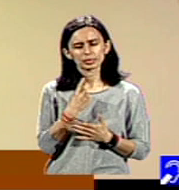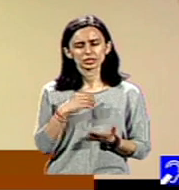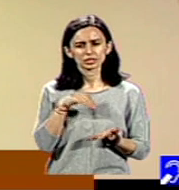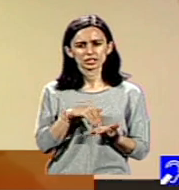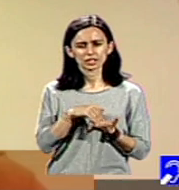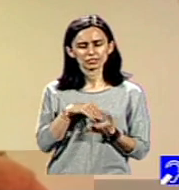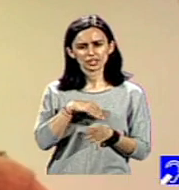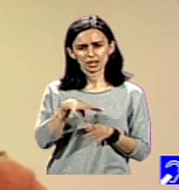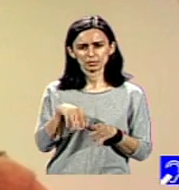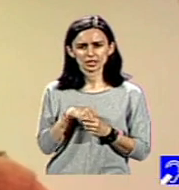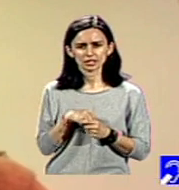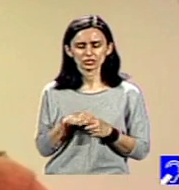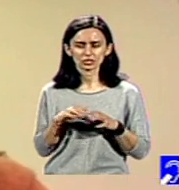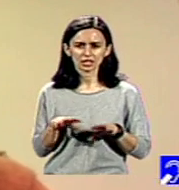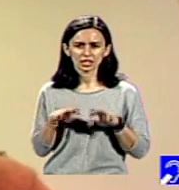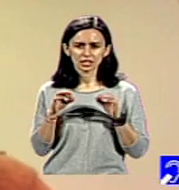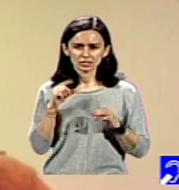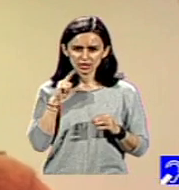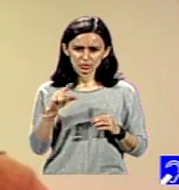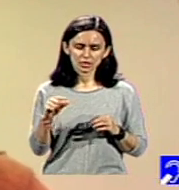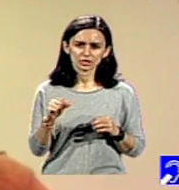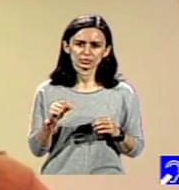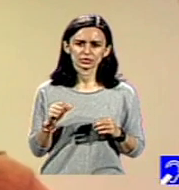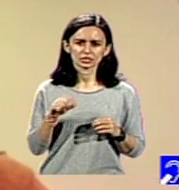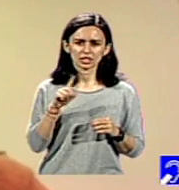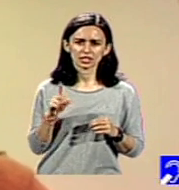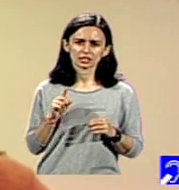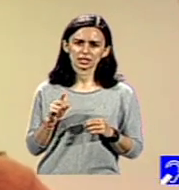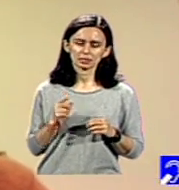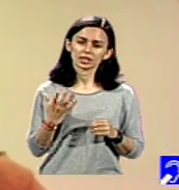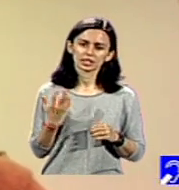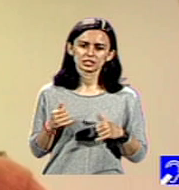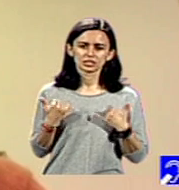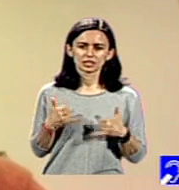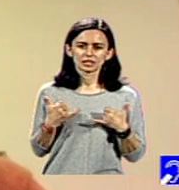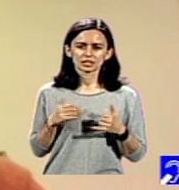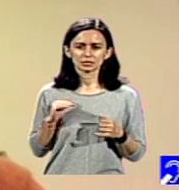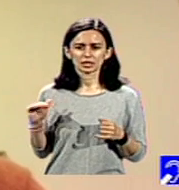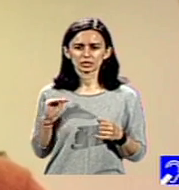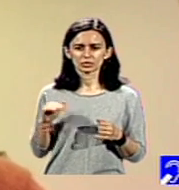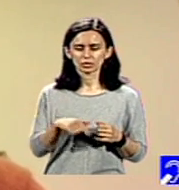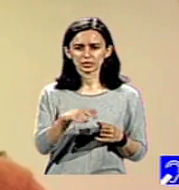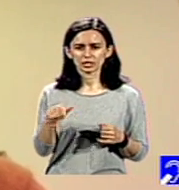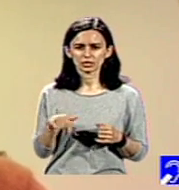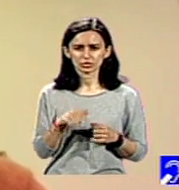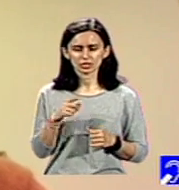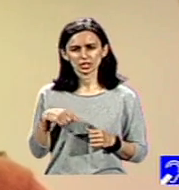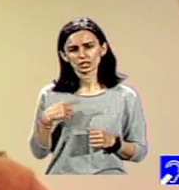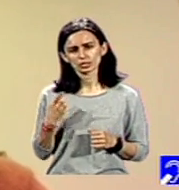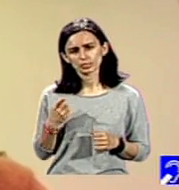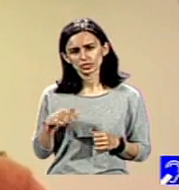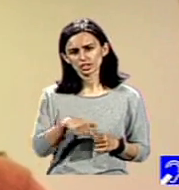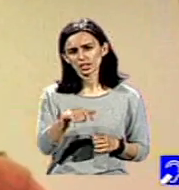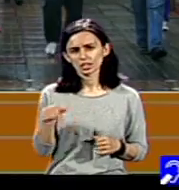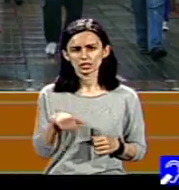de a găsi un răspuns la întrebarea ce se va întâmpla cu copiii noștri atunci când noi nu vom mai fi. Este întrebarea